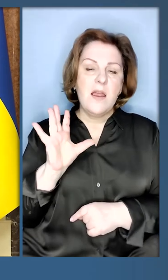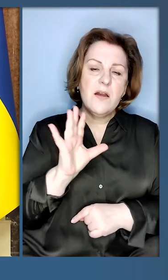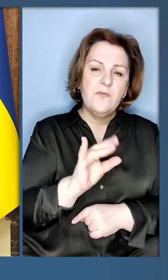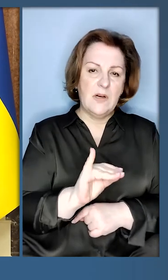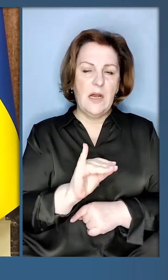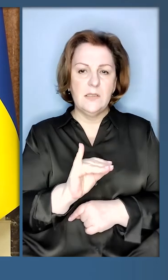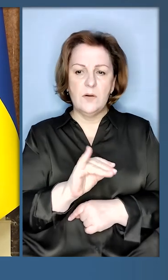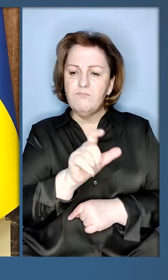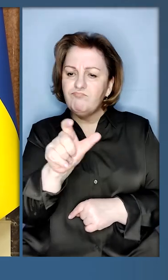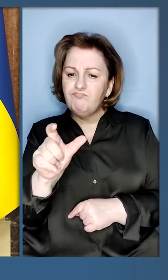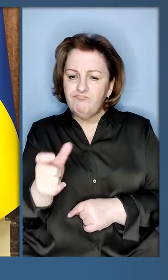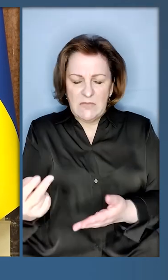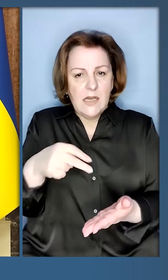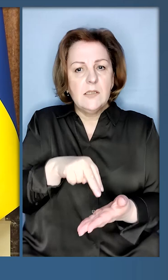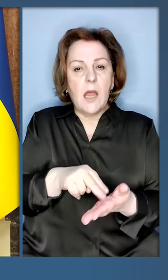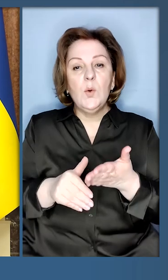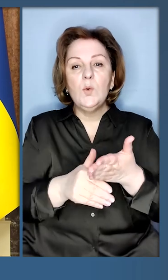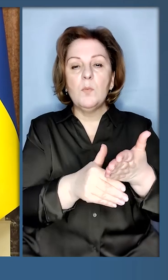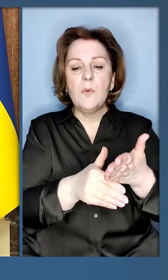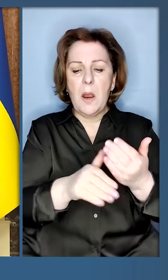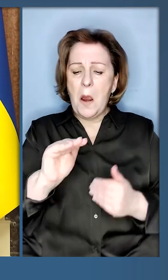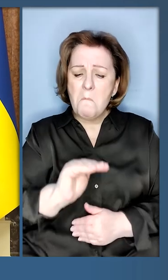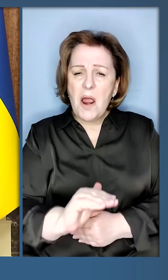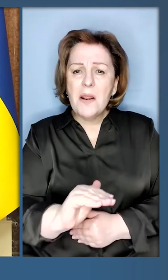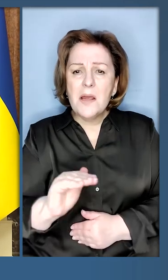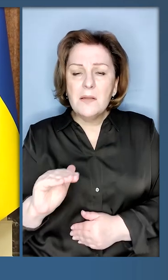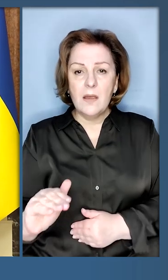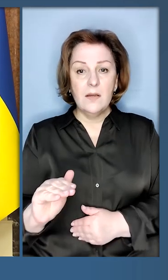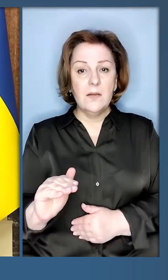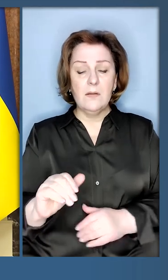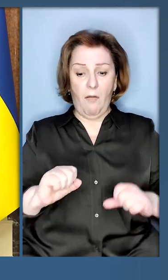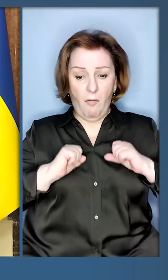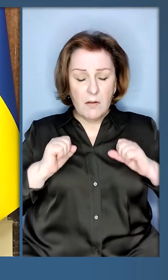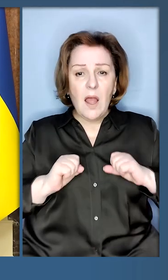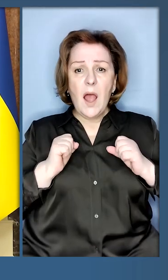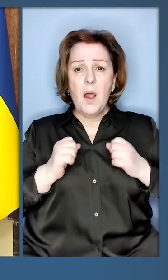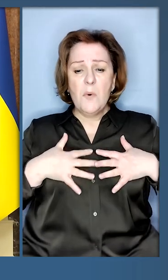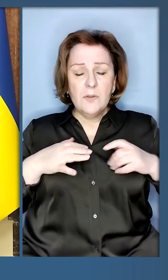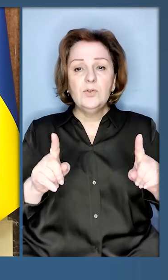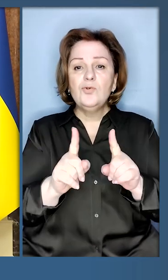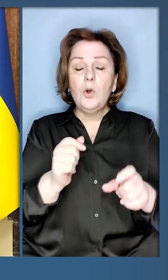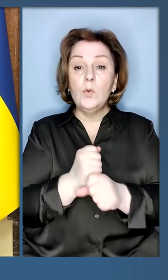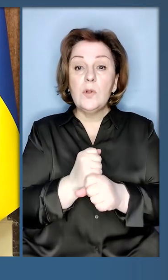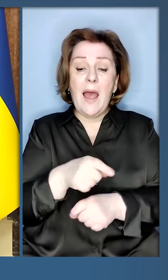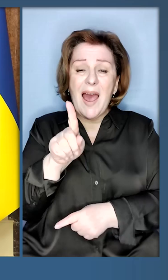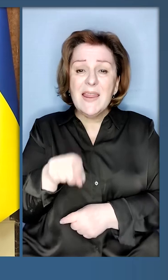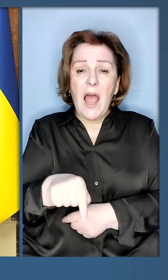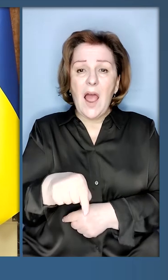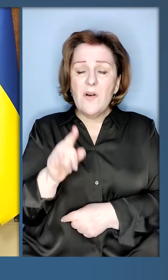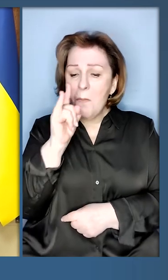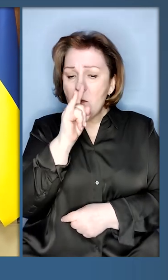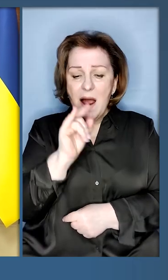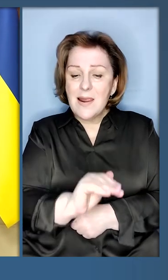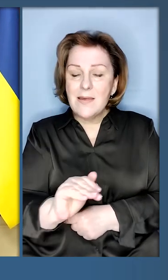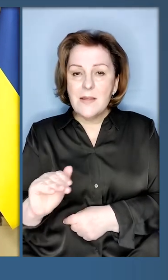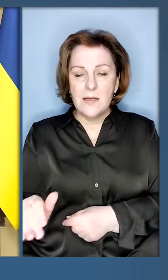стають на допомогу, навіть малі діти, які намагаються щось зробити, навіть малі діти,